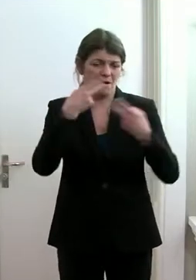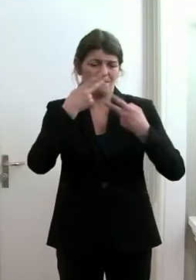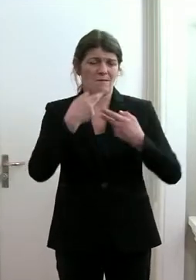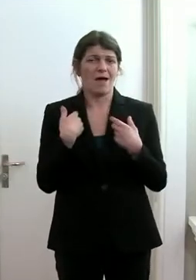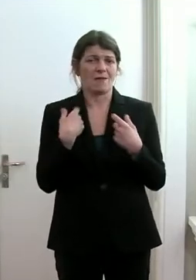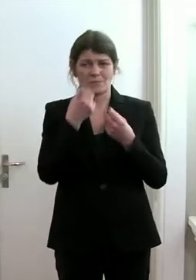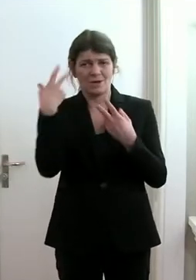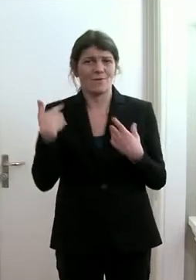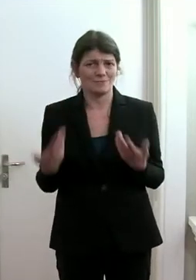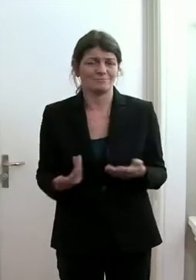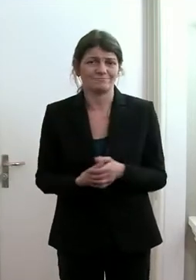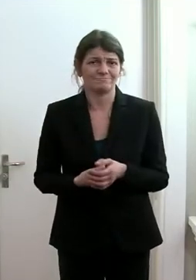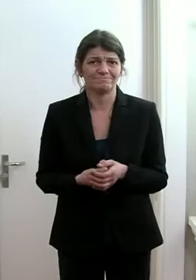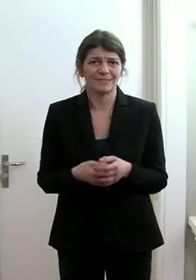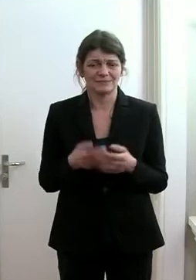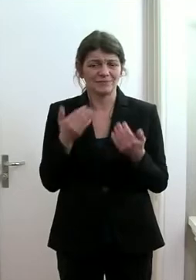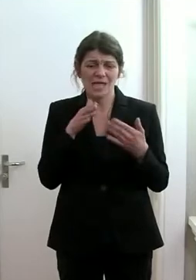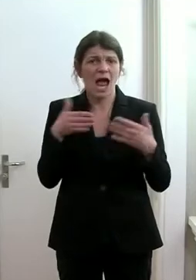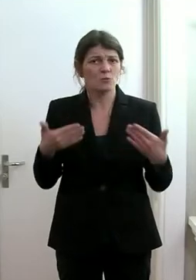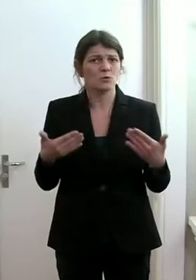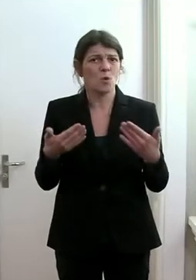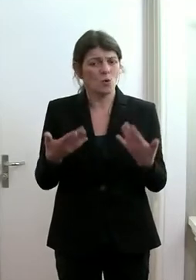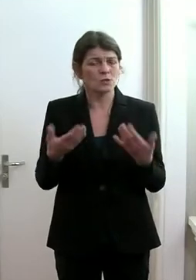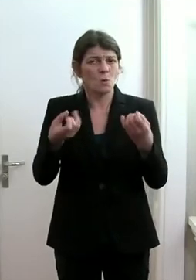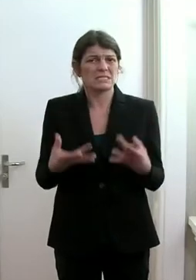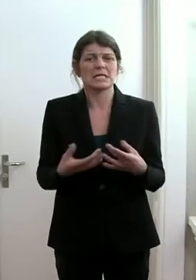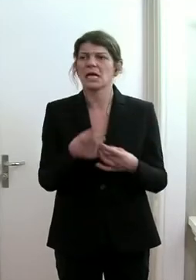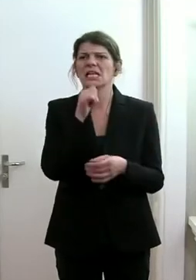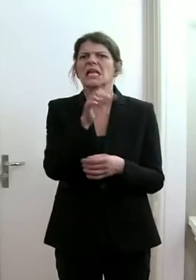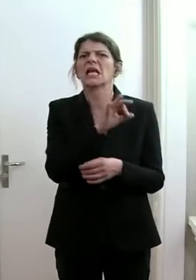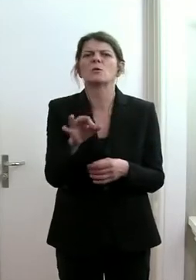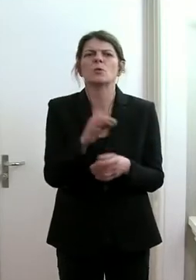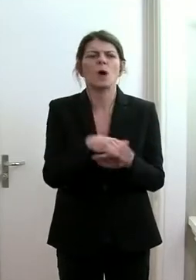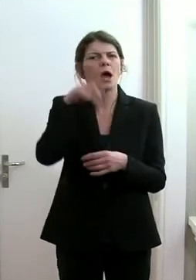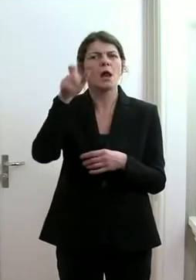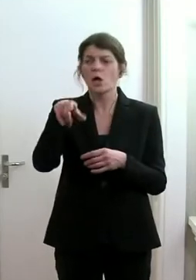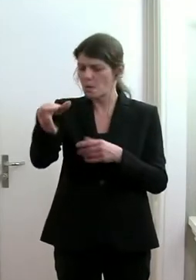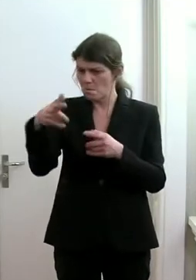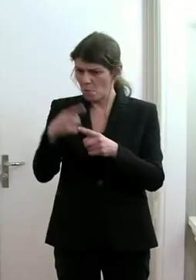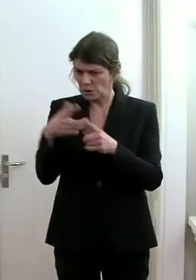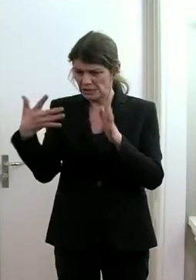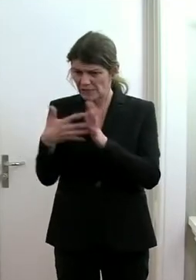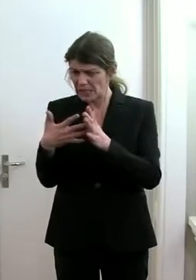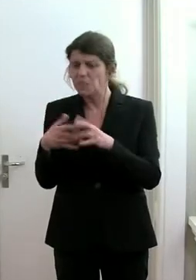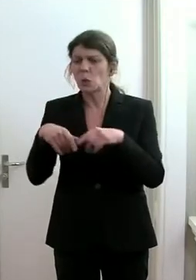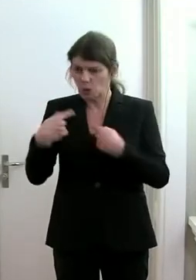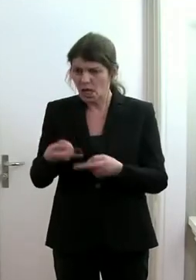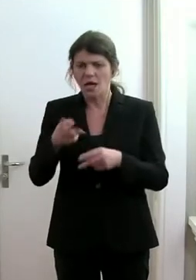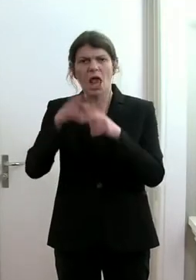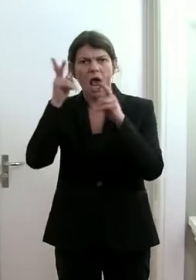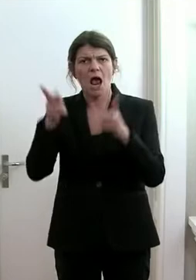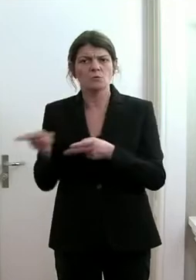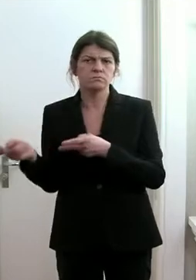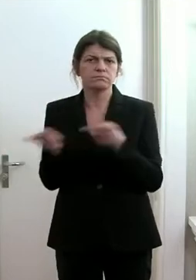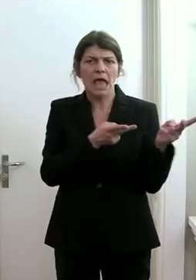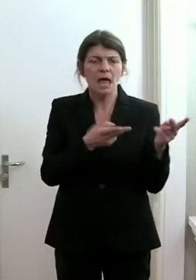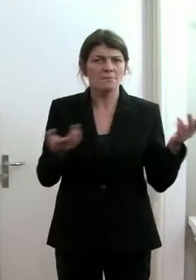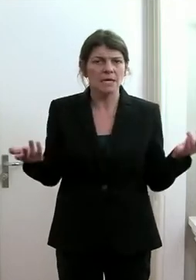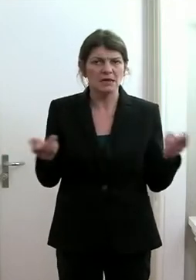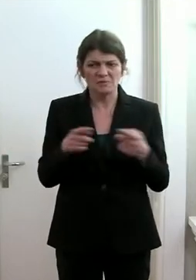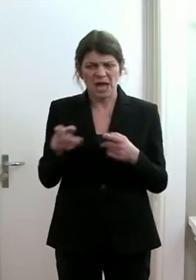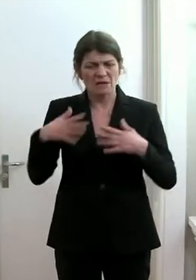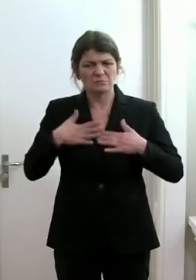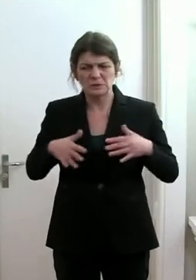denkbar, dass es auch so Fälle gibt, also nicht nur Fälle, die positiv getestet wurden und dann sich ihr Zustand